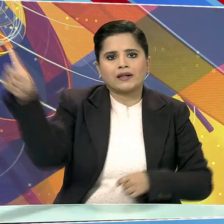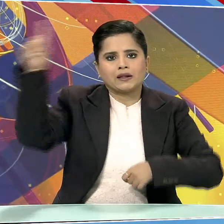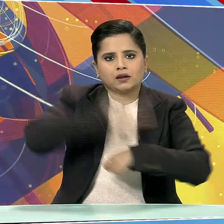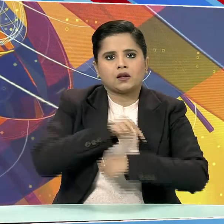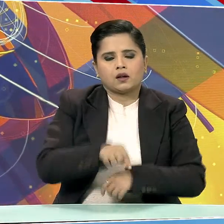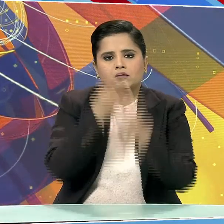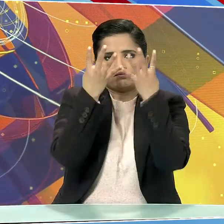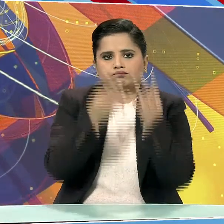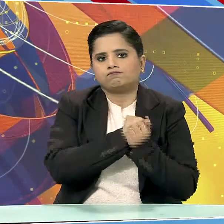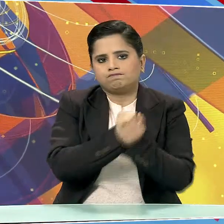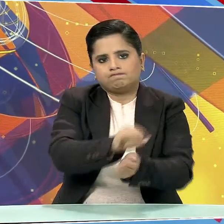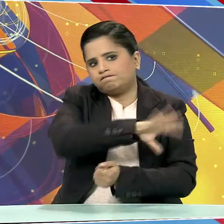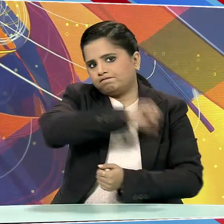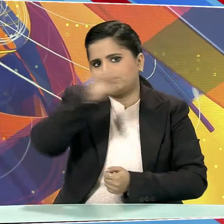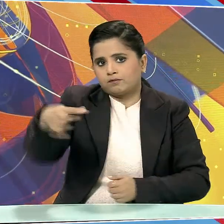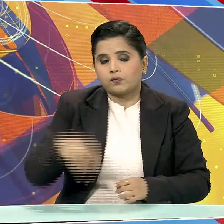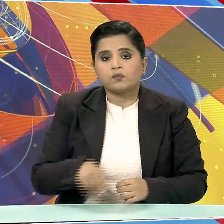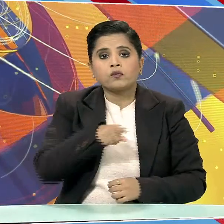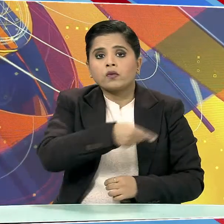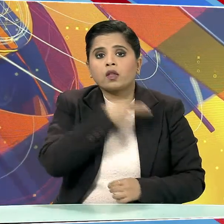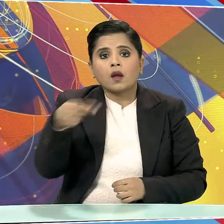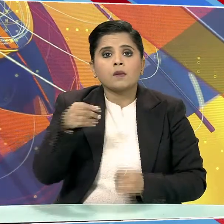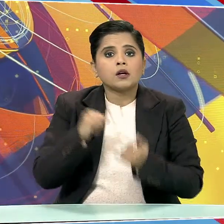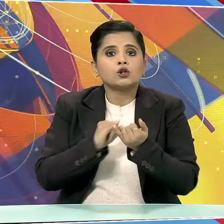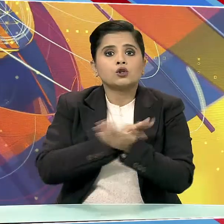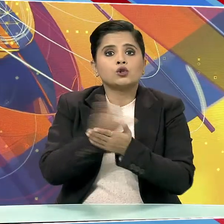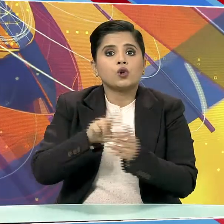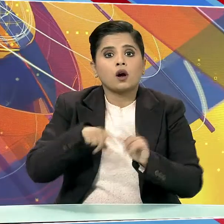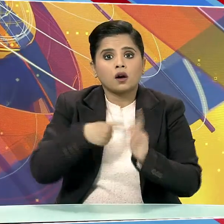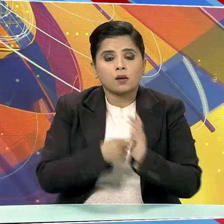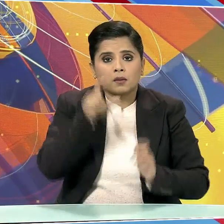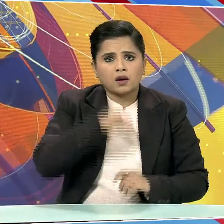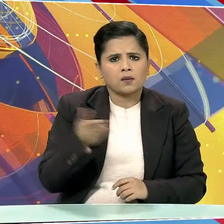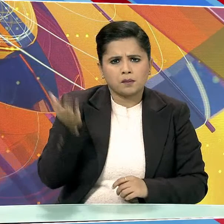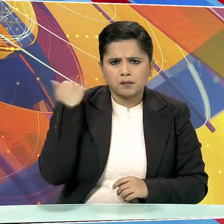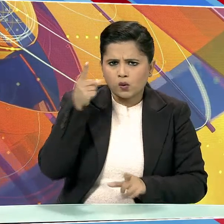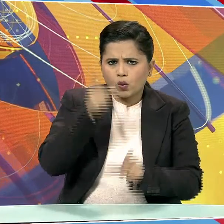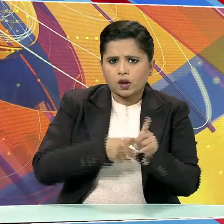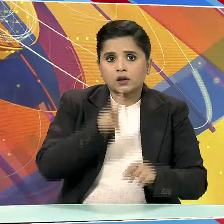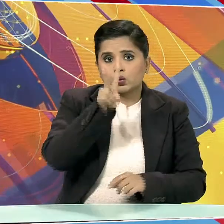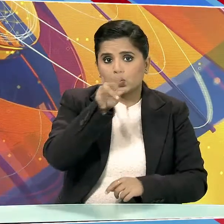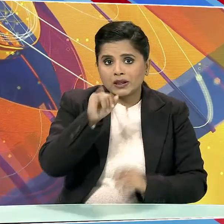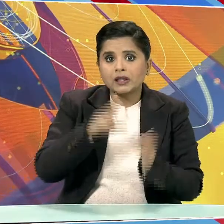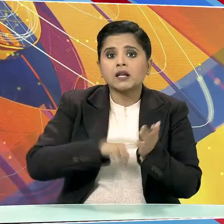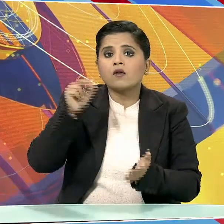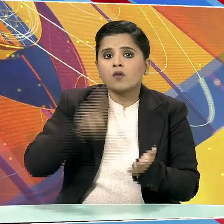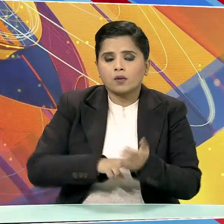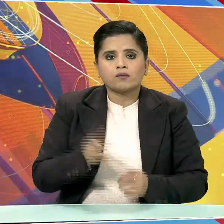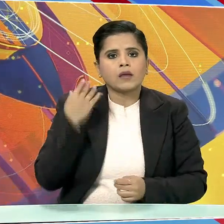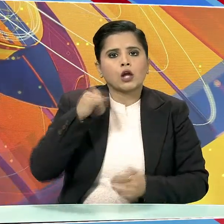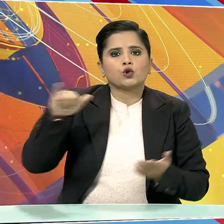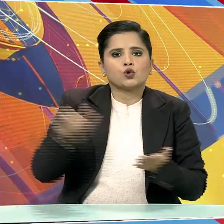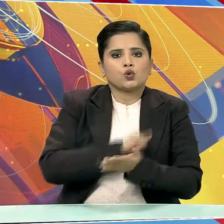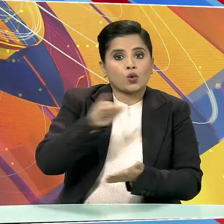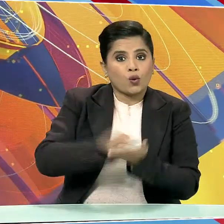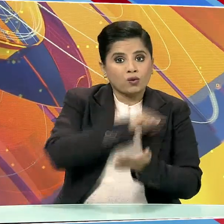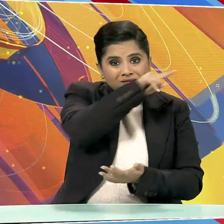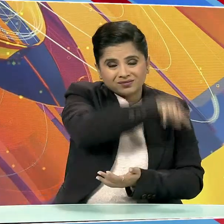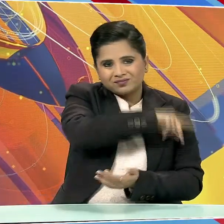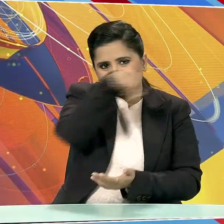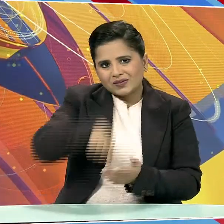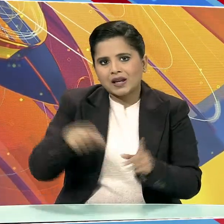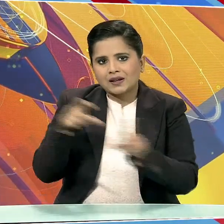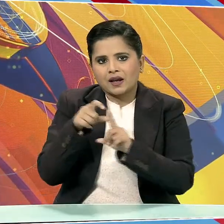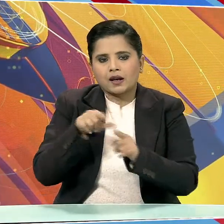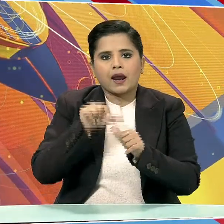के लिए जेल भेज दिया है। आरोपी शंकर मिश्रा ने पिशले साल 26 नॉंबर को नियू यॉक से दिल्ली आ रही